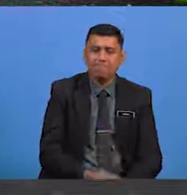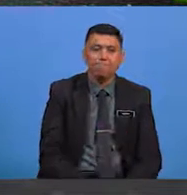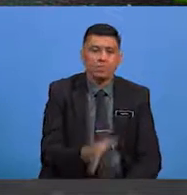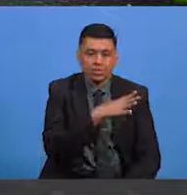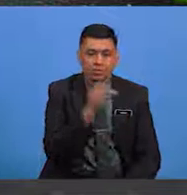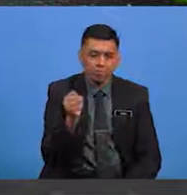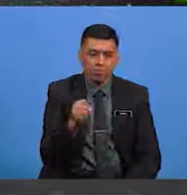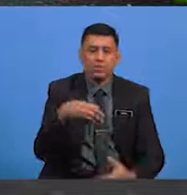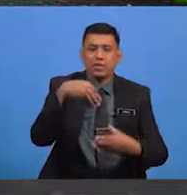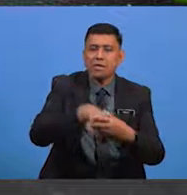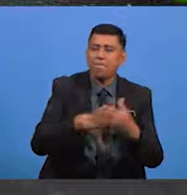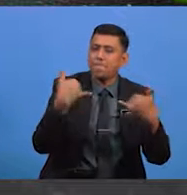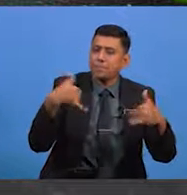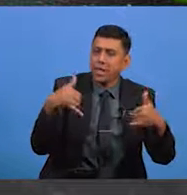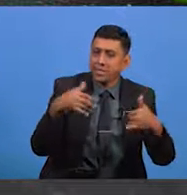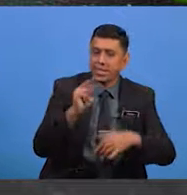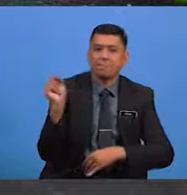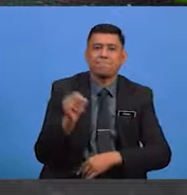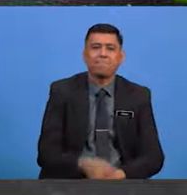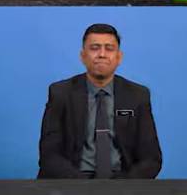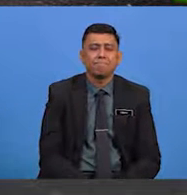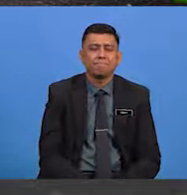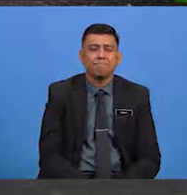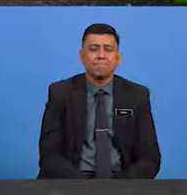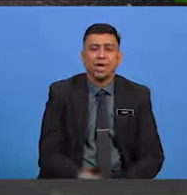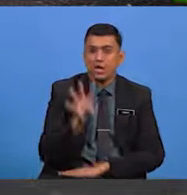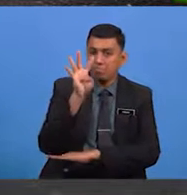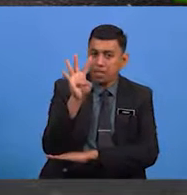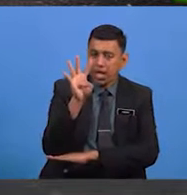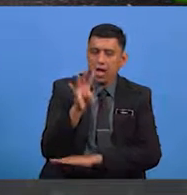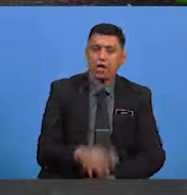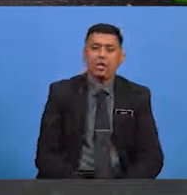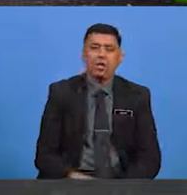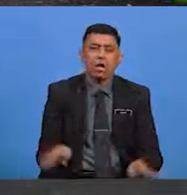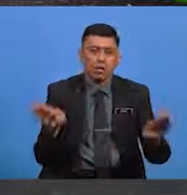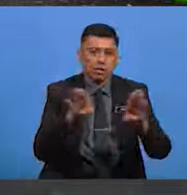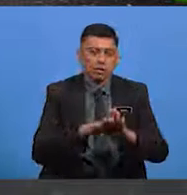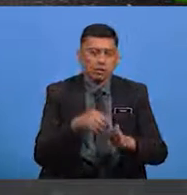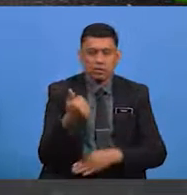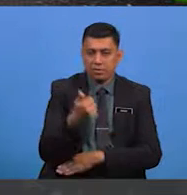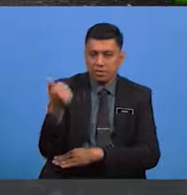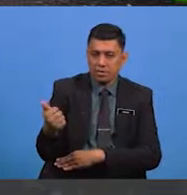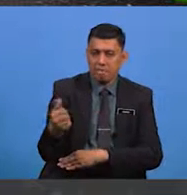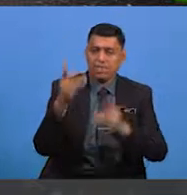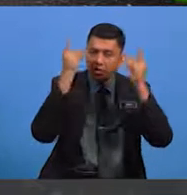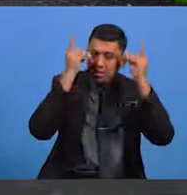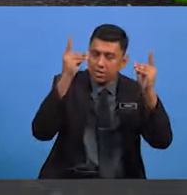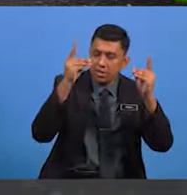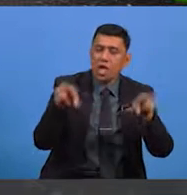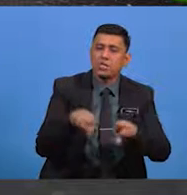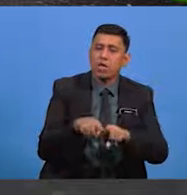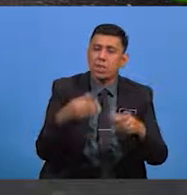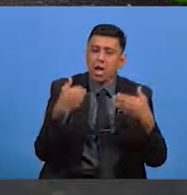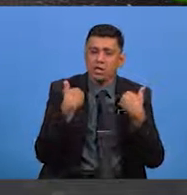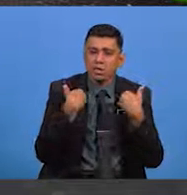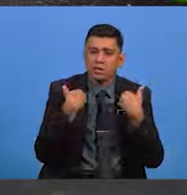pantun dalam permainan Keempat, sebagai alat pendidikan Sama